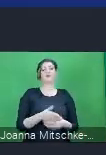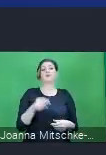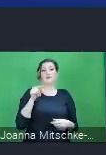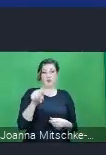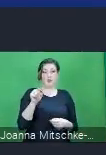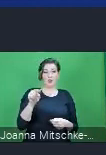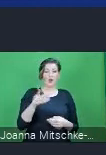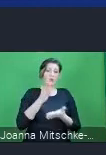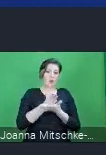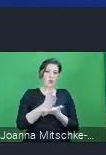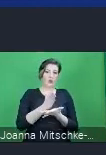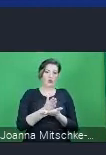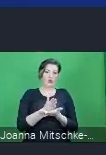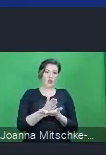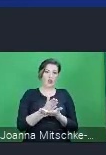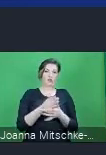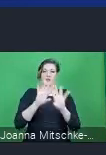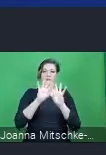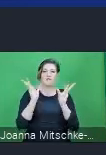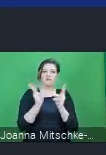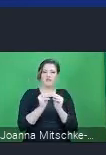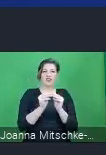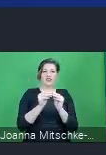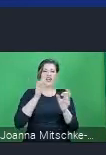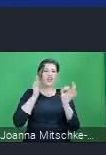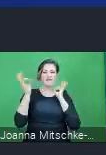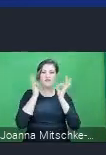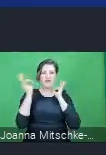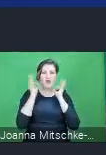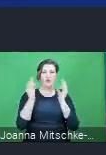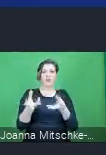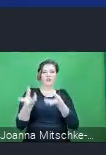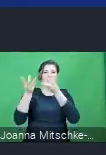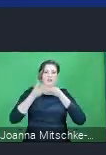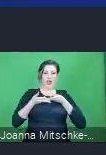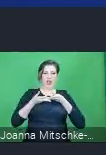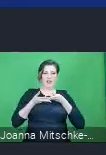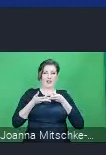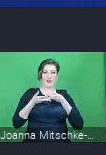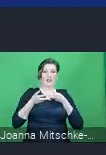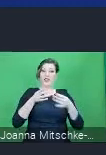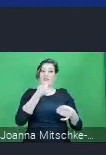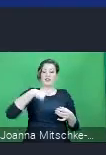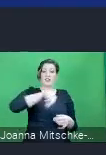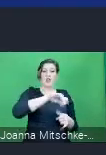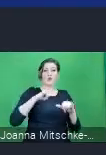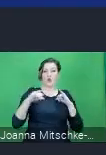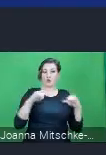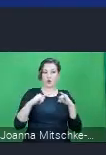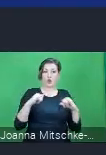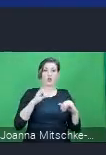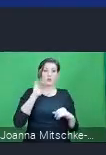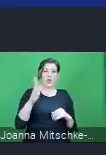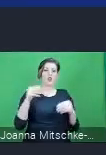nam zebranie w końcu jednolitych i szczegółowych danych. Samorządy i administracja centralna będą w końcu posiadały darmowe,